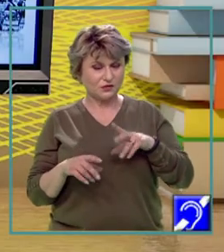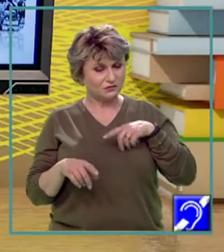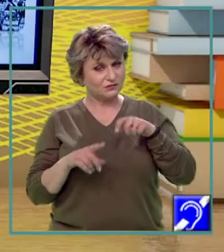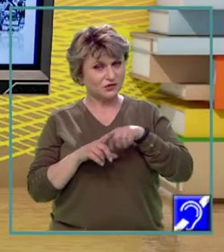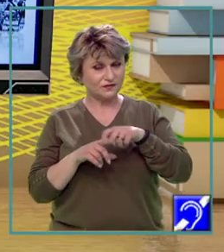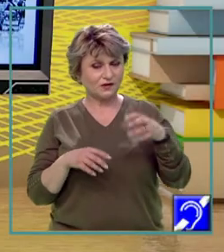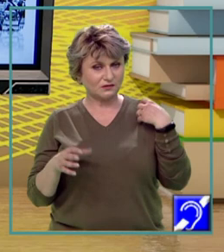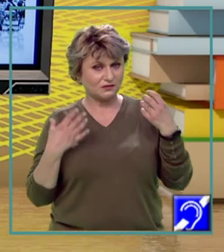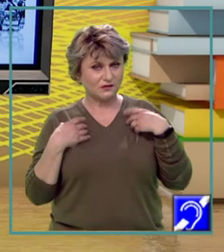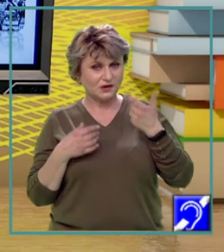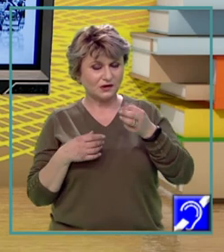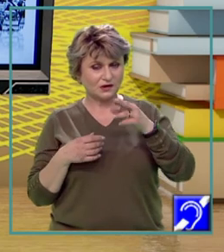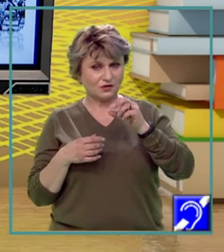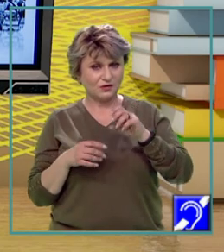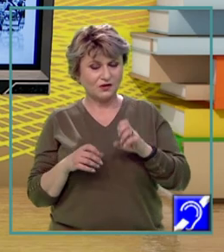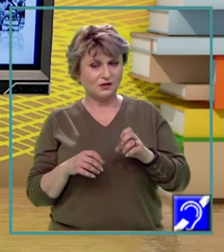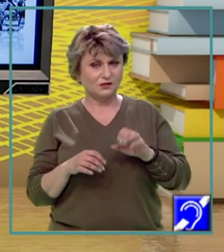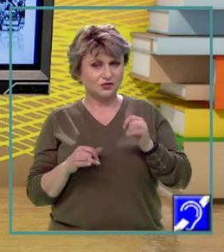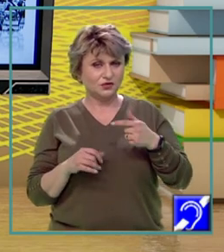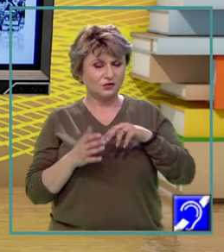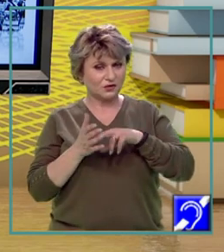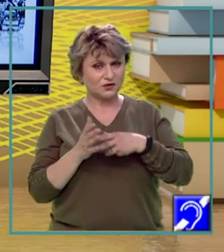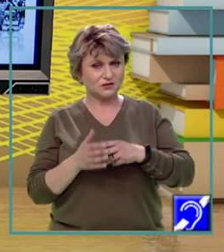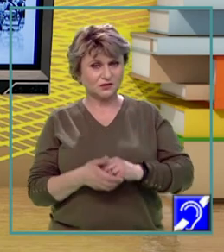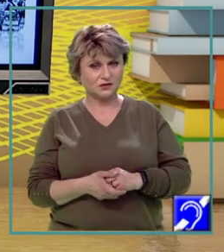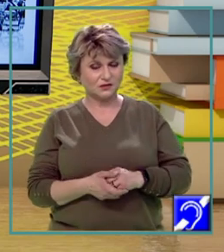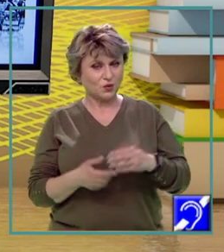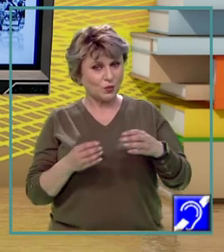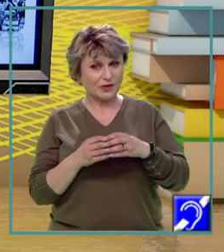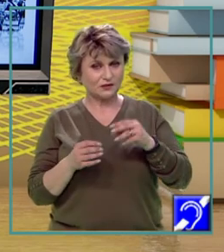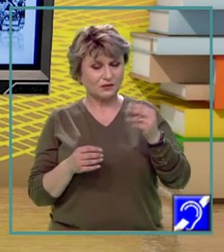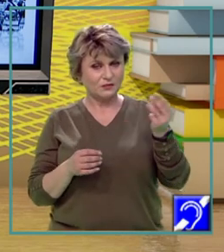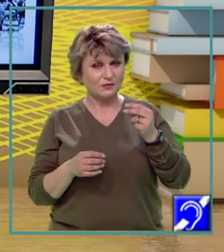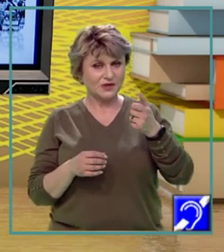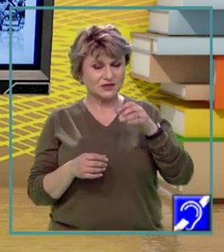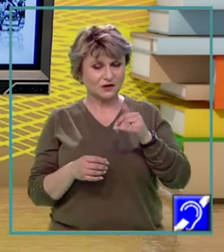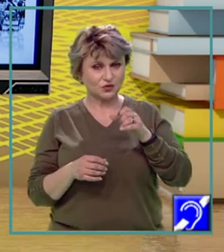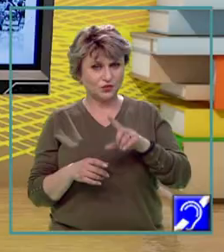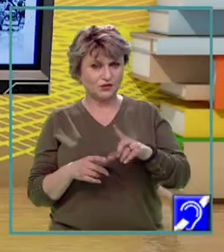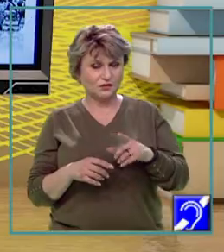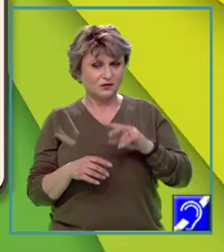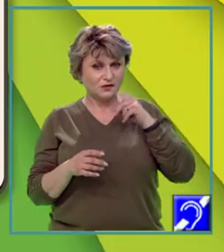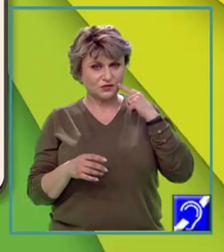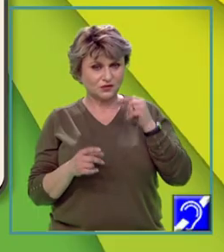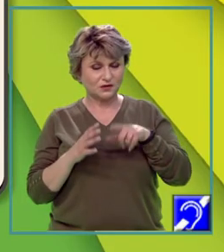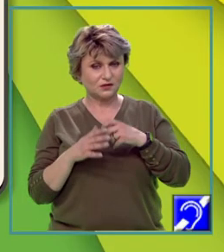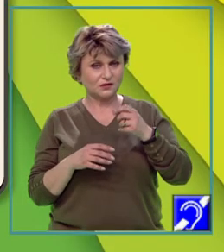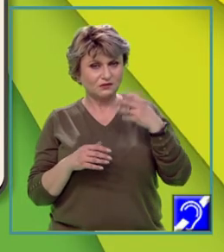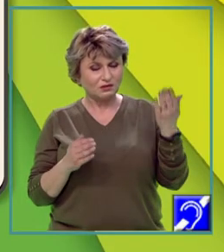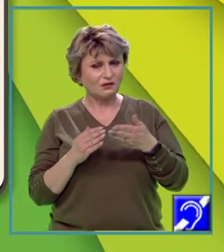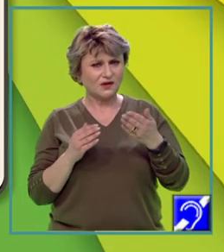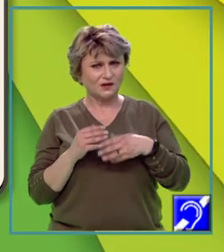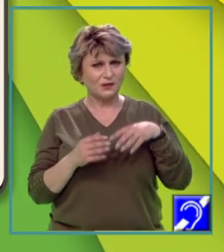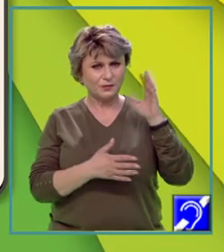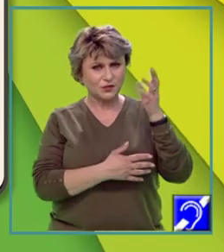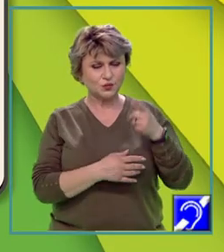activitățile agricole, industriale și urbanizare. Cuprinde peisaje predominant agricole, rezultate din defrișarea pădurilor,